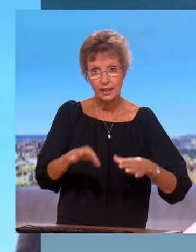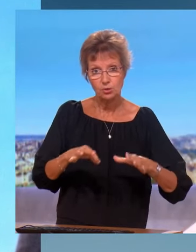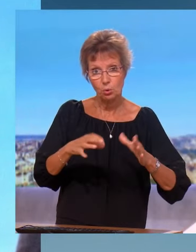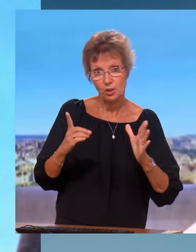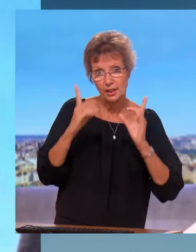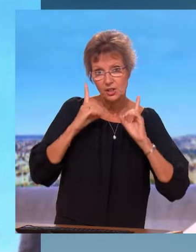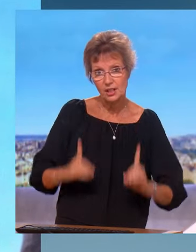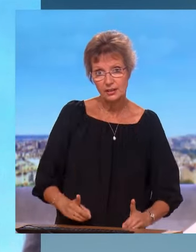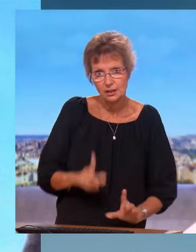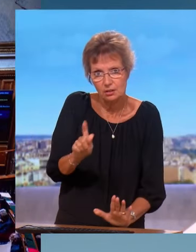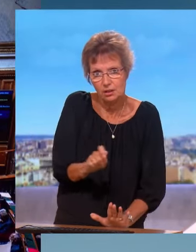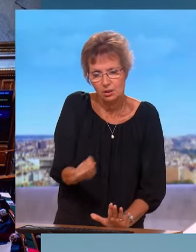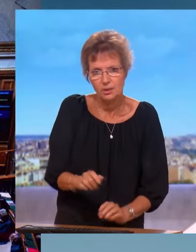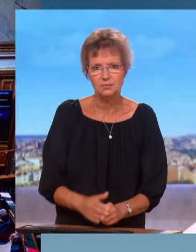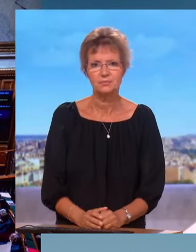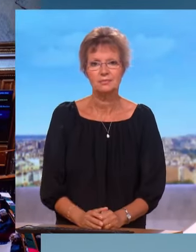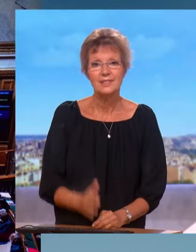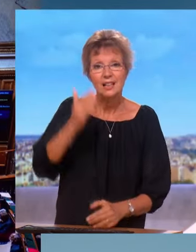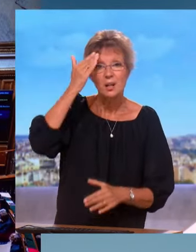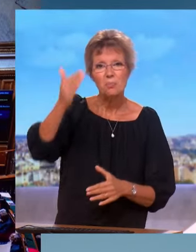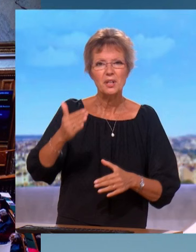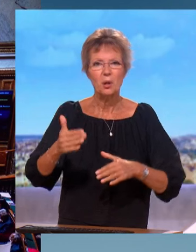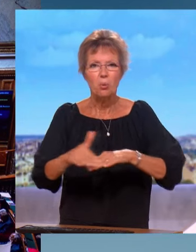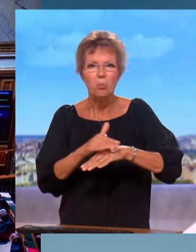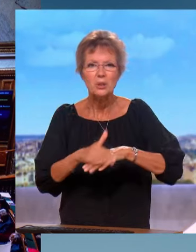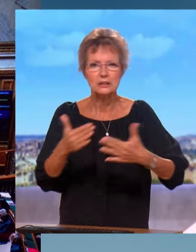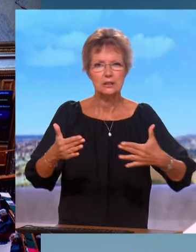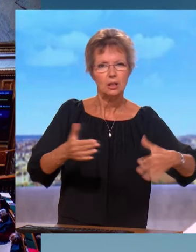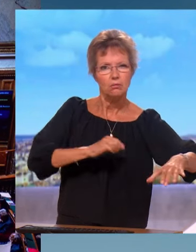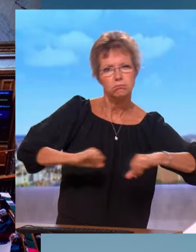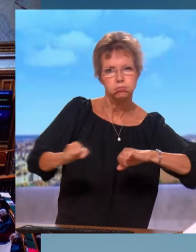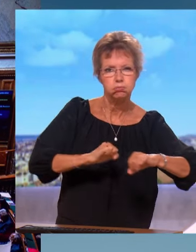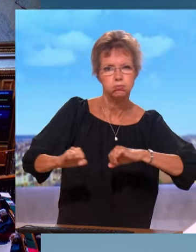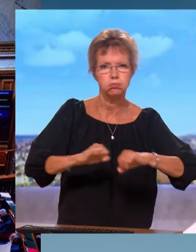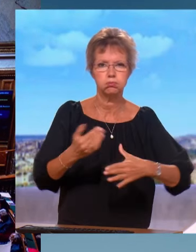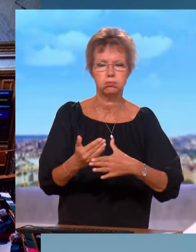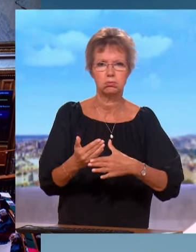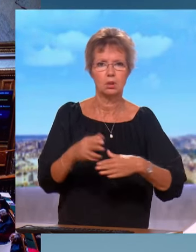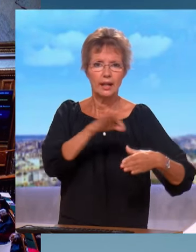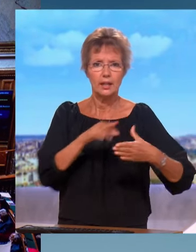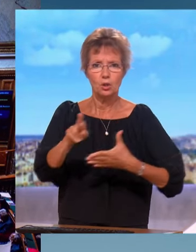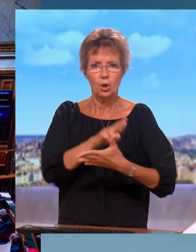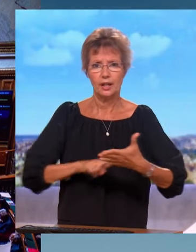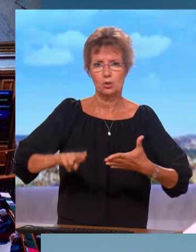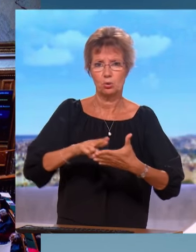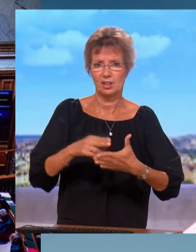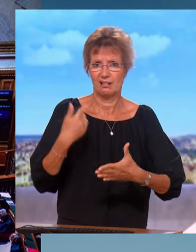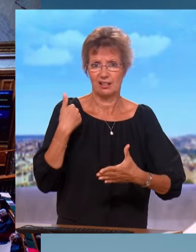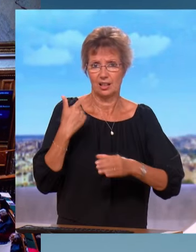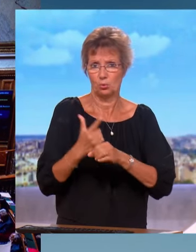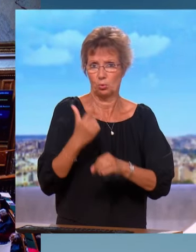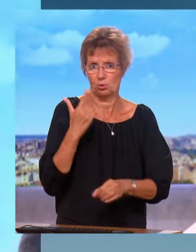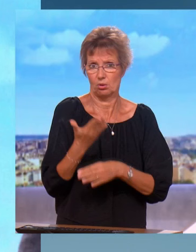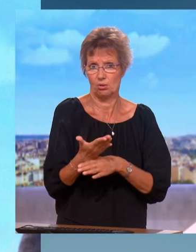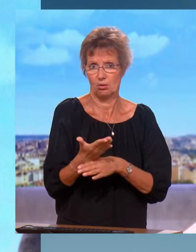Mais ça montre aussi que quand on mène une politique d'action qui apporte des résultats aux élections régionales, c'était voilà pas si longtemps, voilà deux ans,